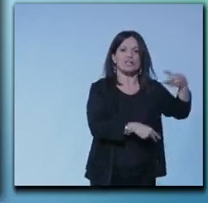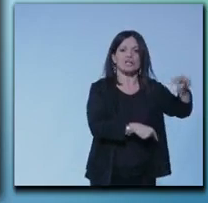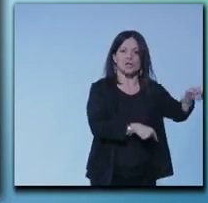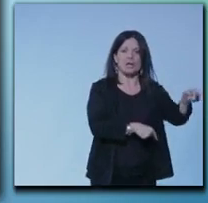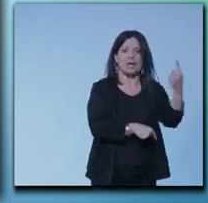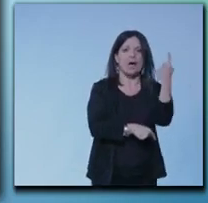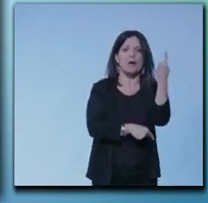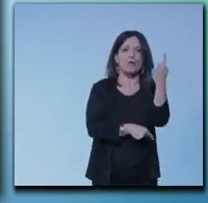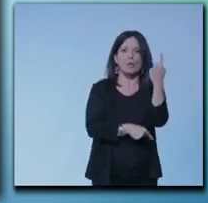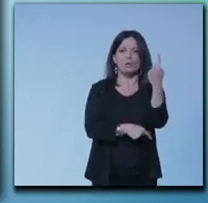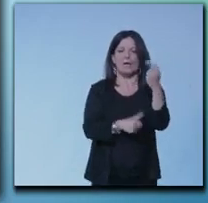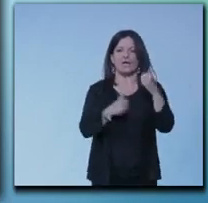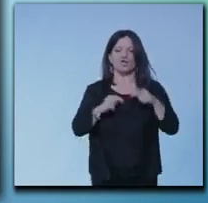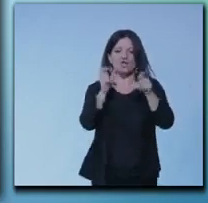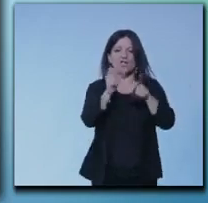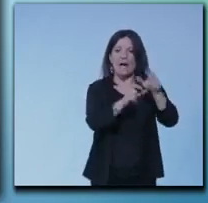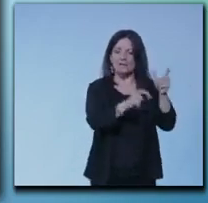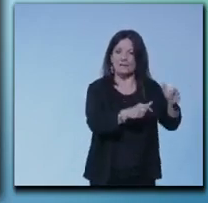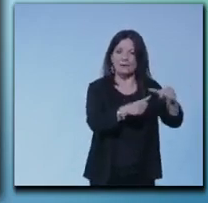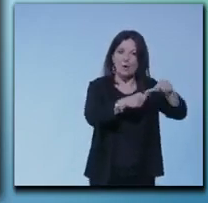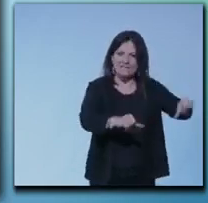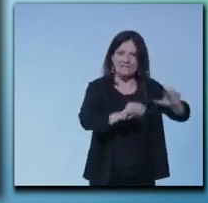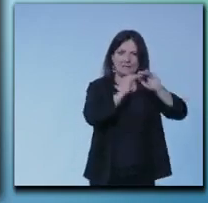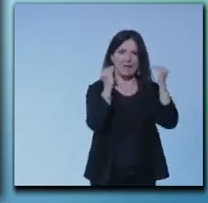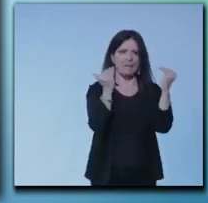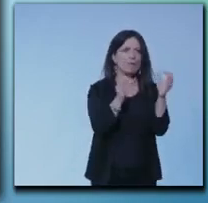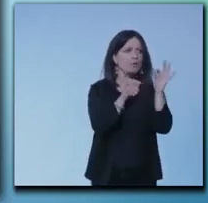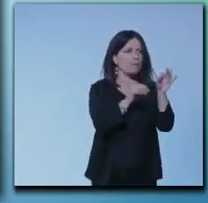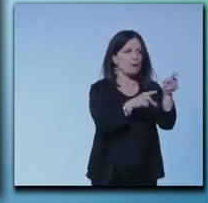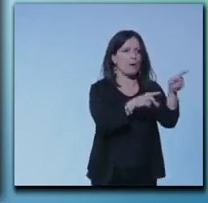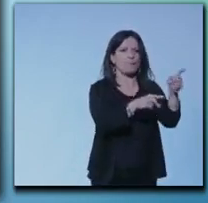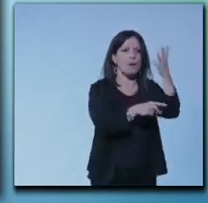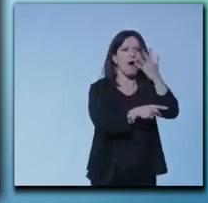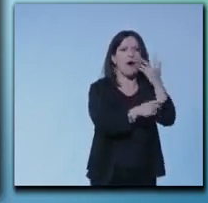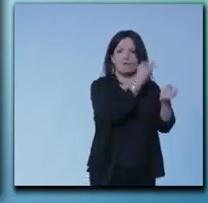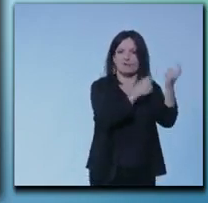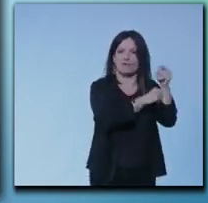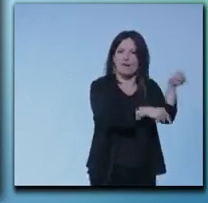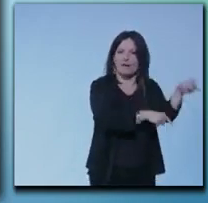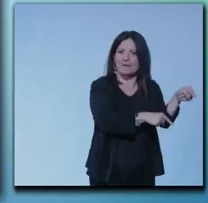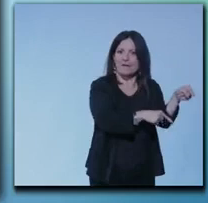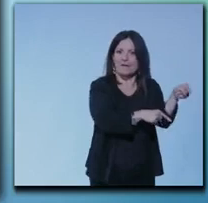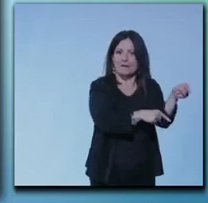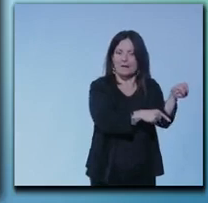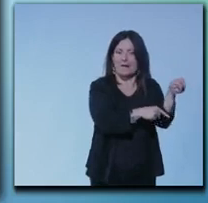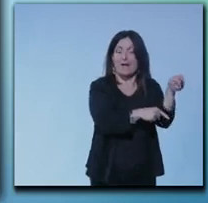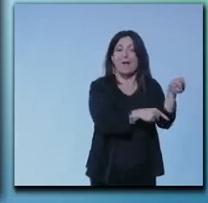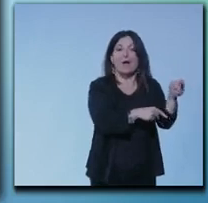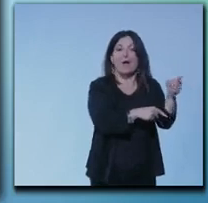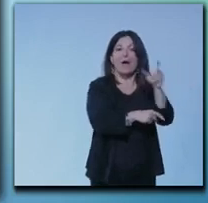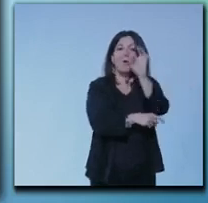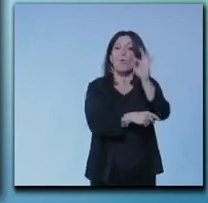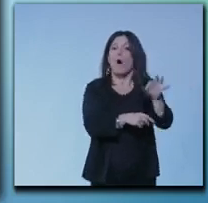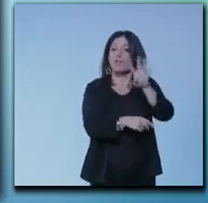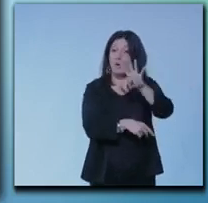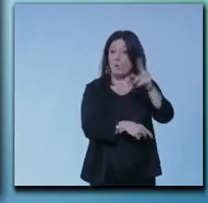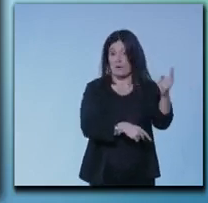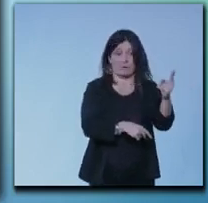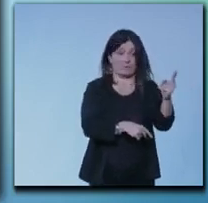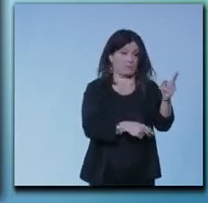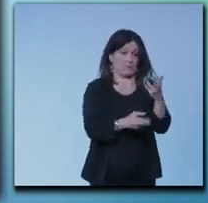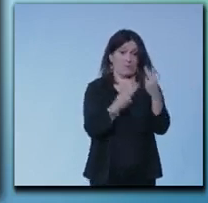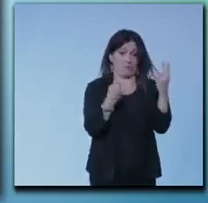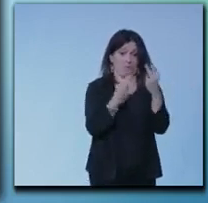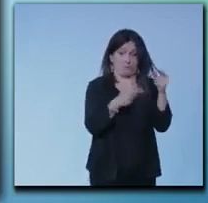cittadino africano con un'età media ovviamente altro che quota 41 lì bisognerà evidentemente nel